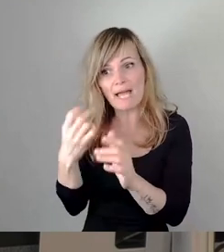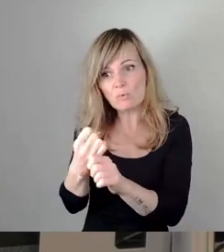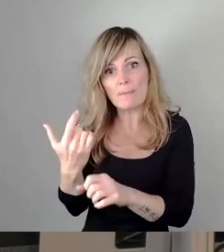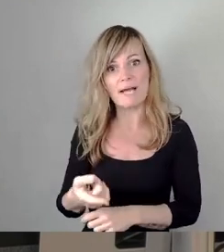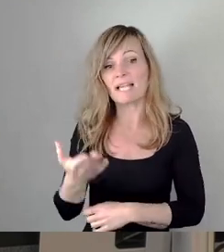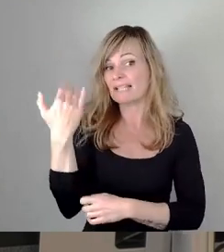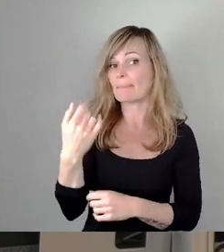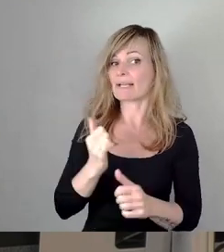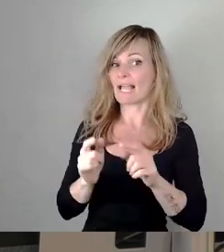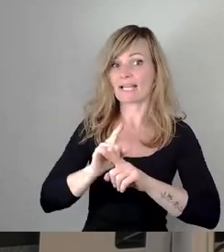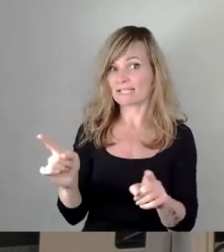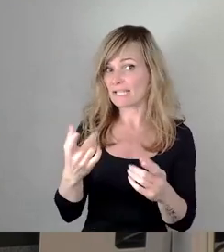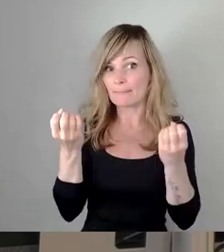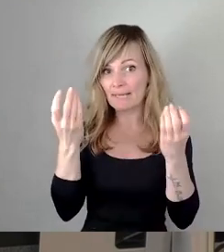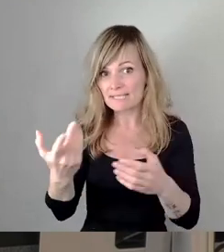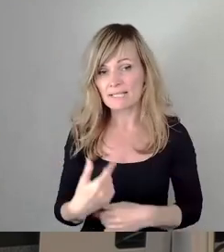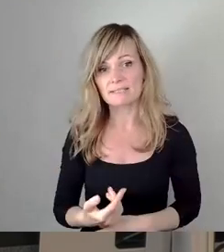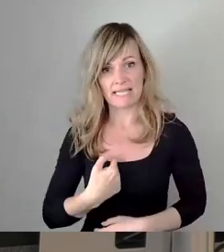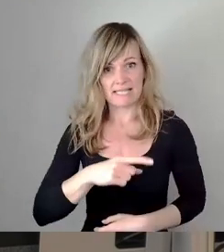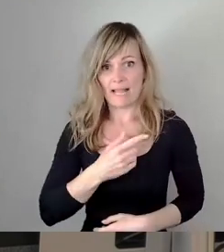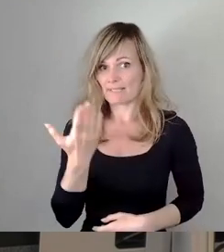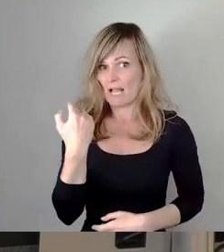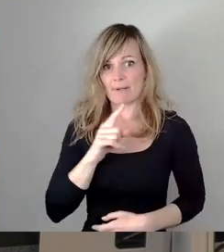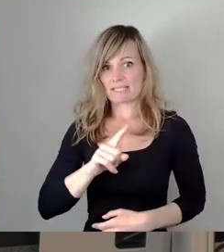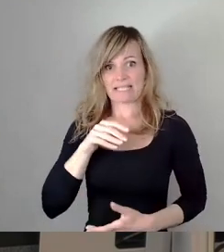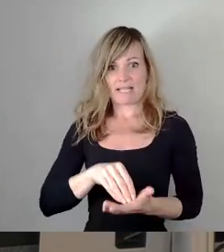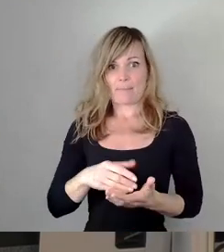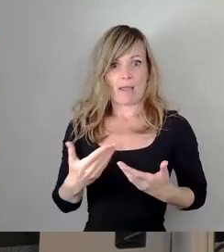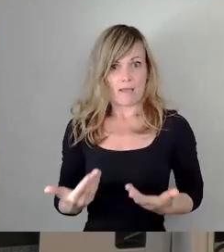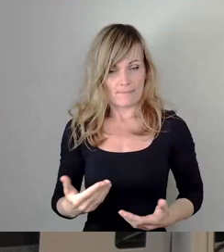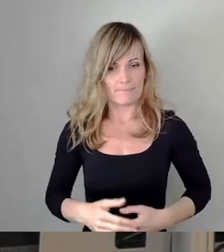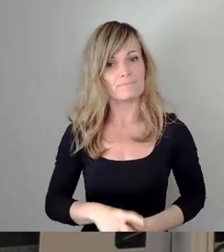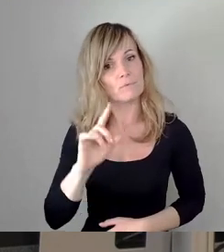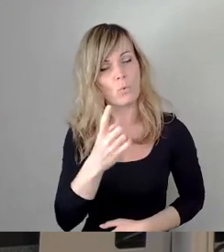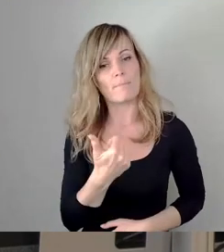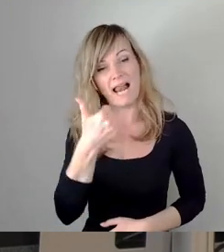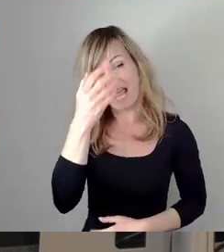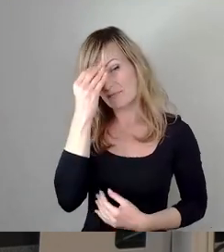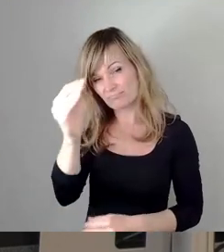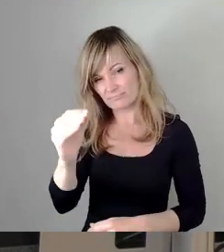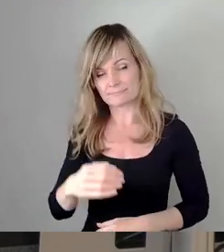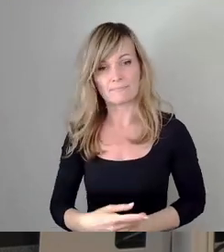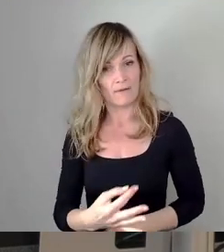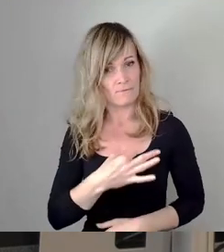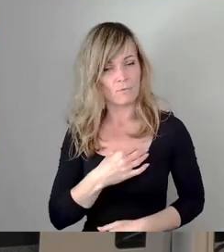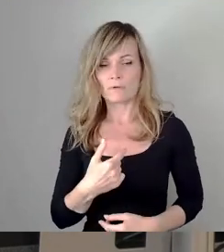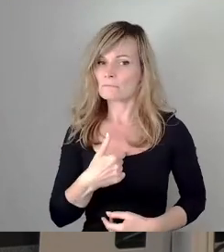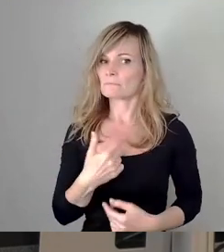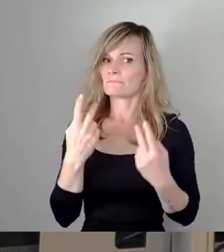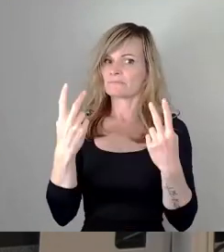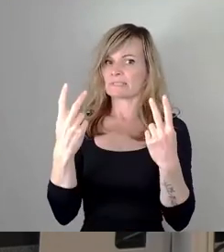Das ist vor meiner Zeit gewesen. Deswegen möchte ich auch noch mal auf eine Sache hinweisen, die mir sehr am Herzen liegt, nämlich